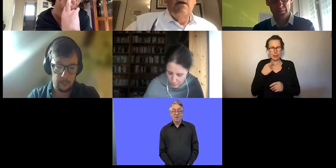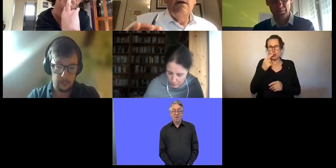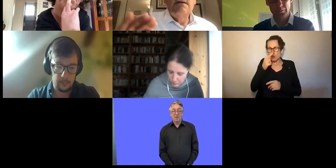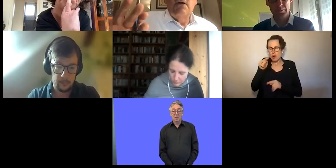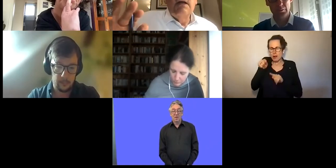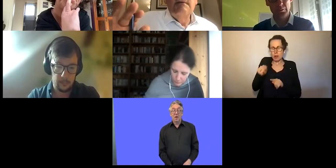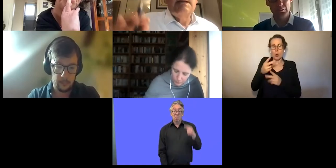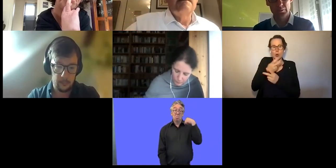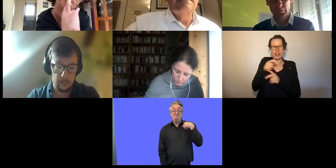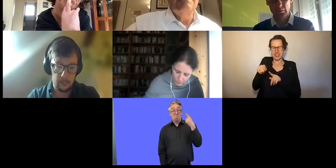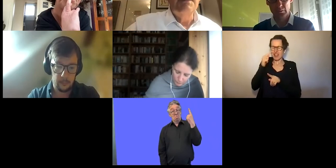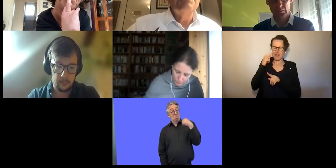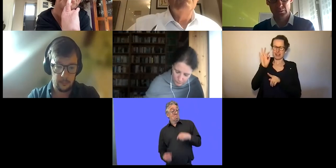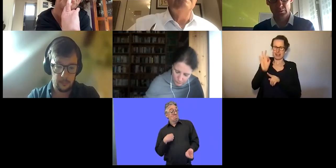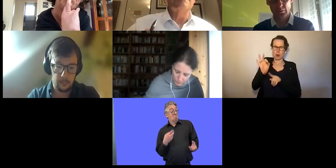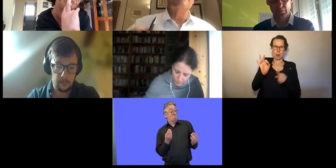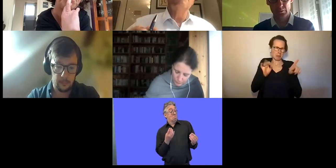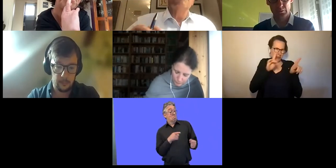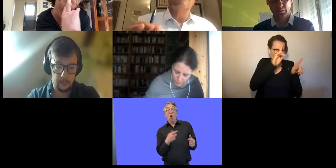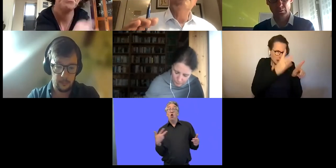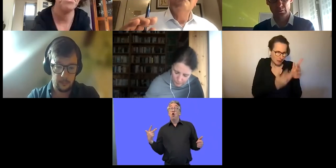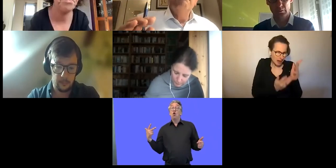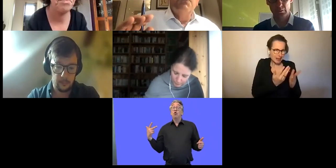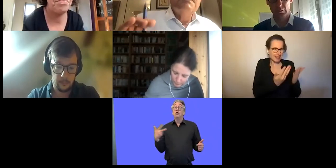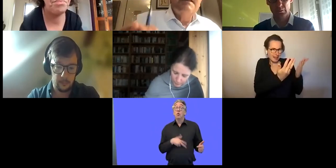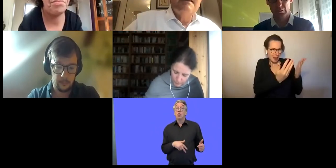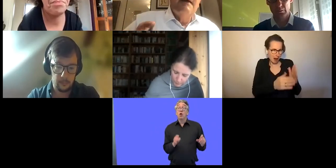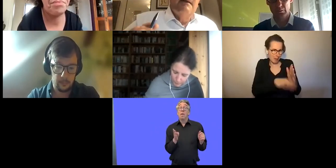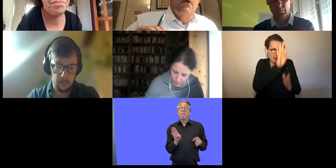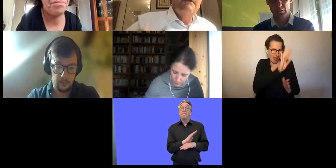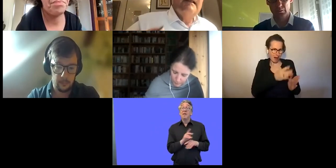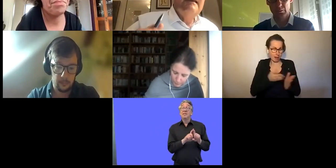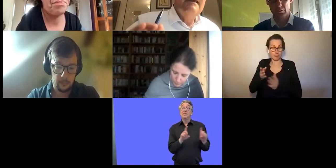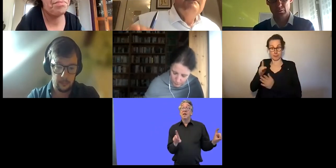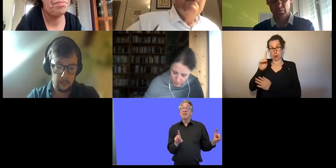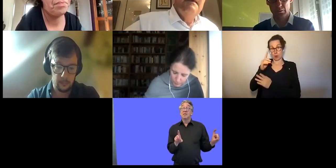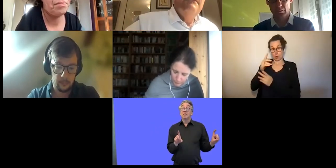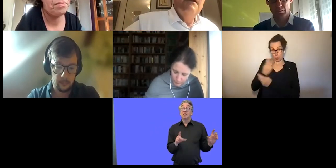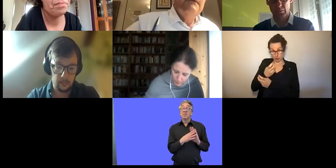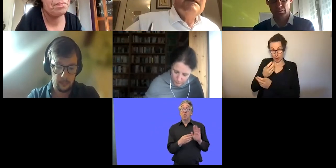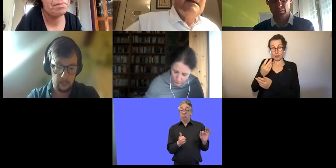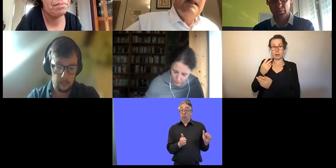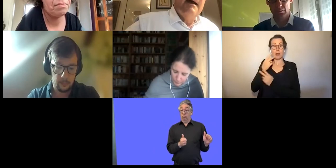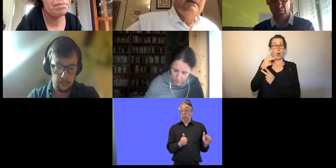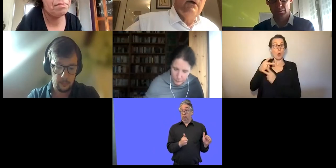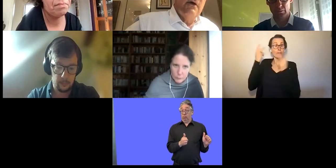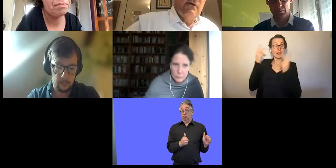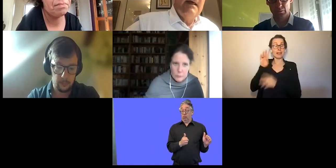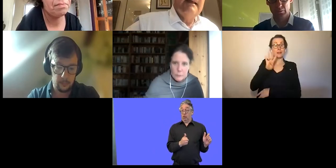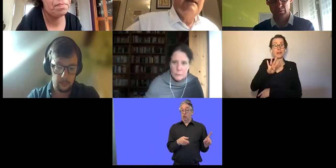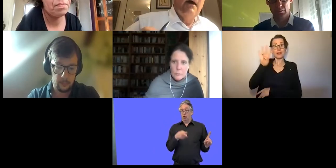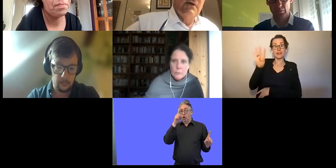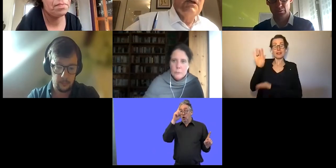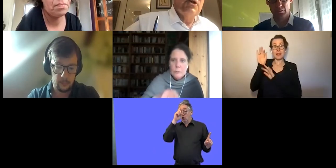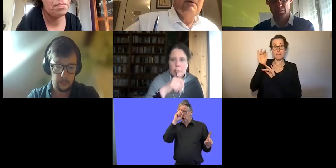ich es genauer, in Deutschland wird es etwa zehnmal so viel sein, nehme ich an. In Österreich werden öffentlich 44 Milliarden Euro